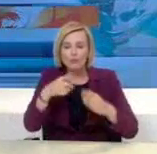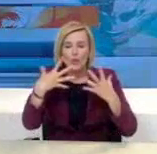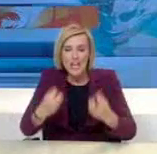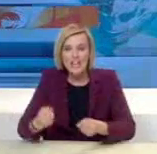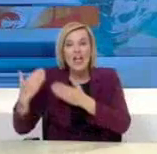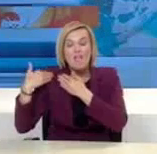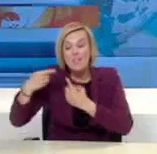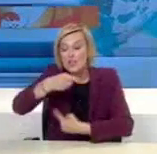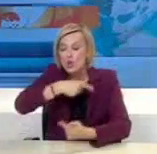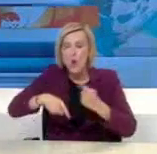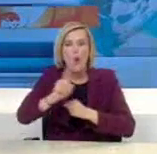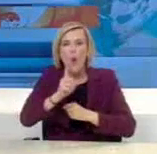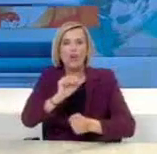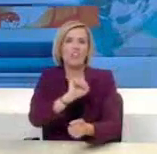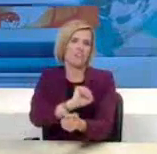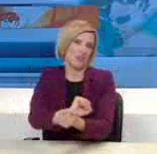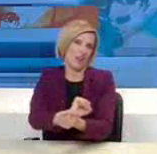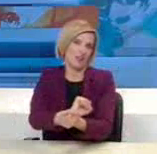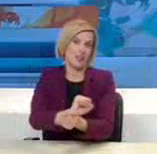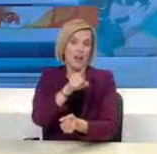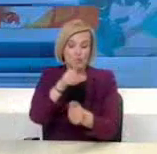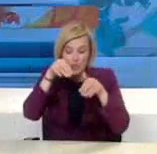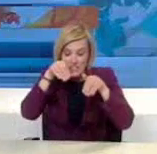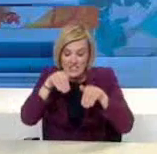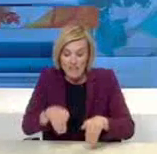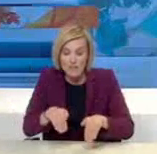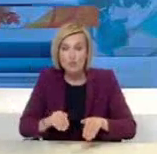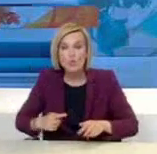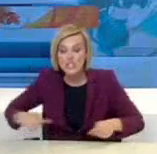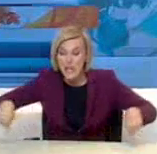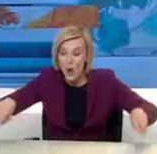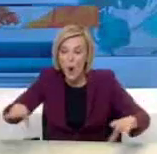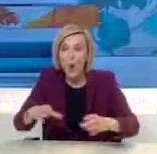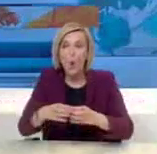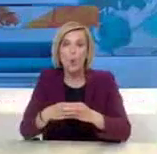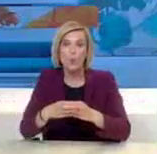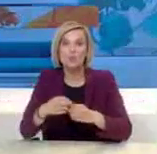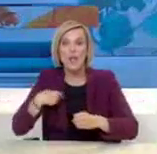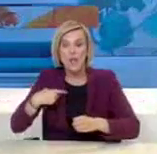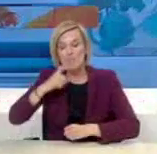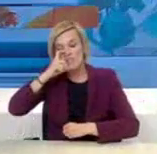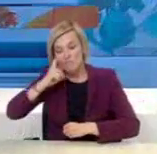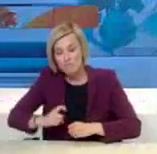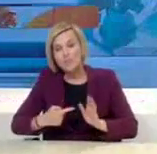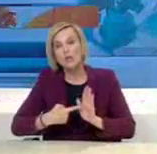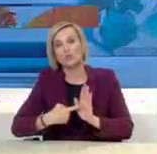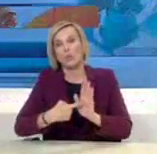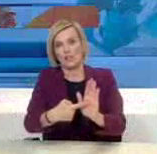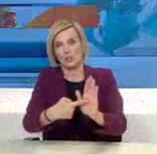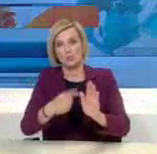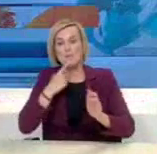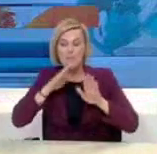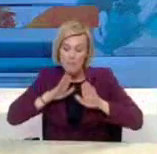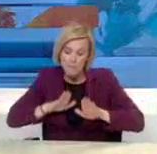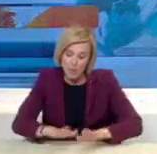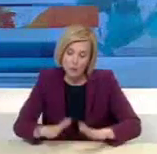Δεν είναι περιορισμός, αλλά κατάθεση σεβασμού στο σύνολο. Και αυτό το σεβασμό οφείλουμε να το δείξουμε όλοι. Μένουμε